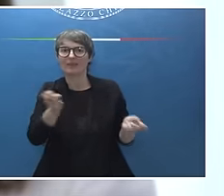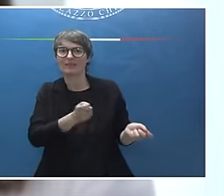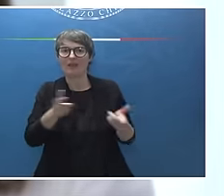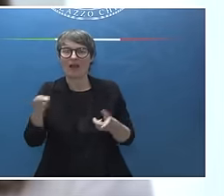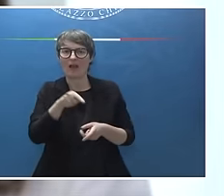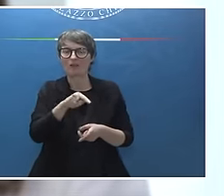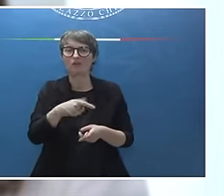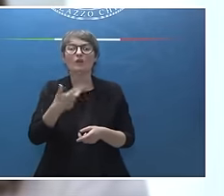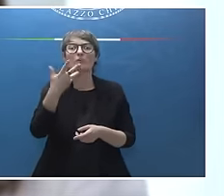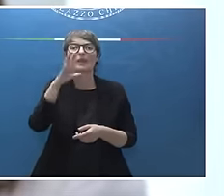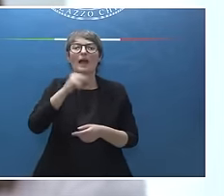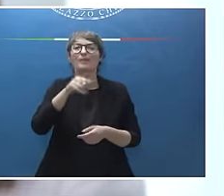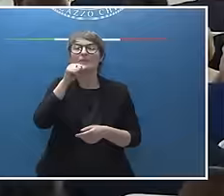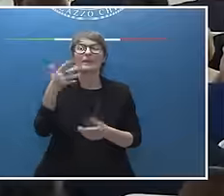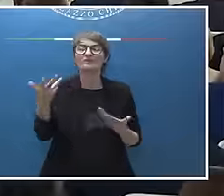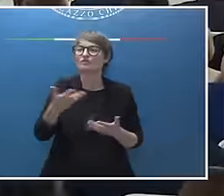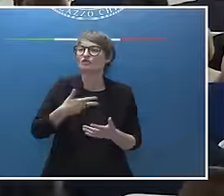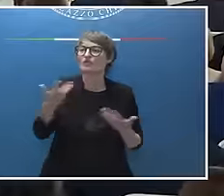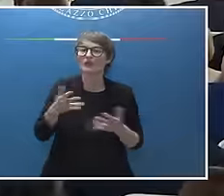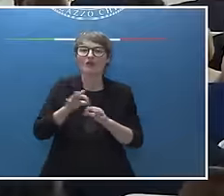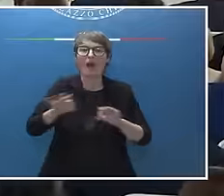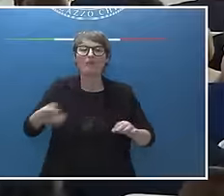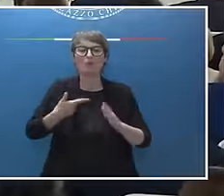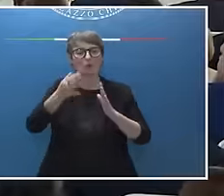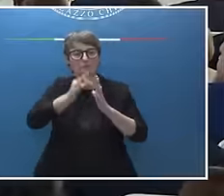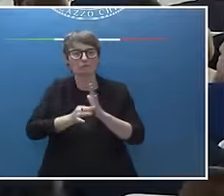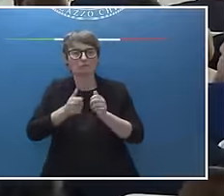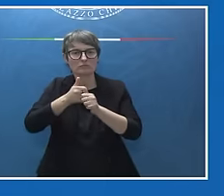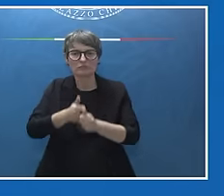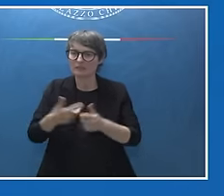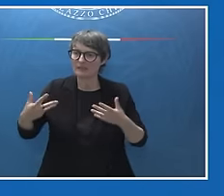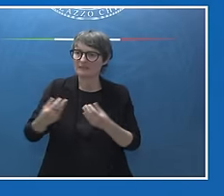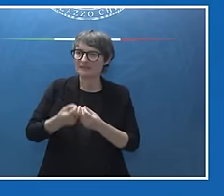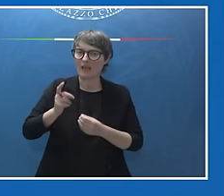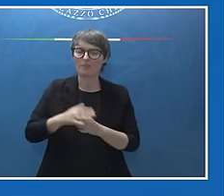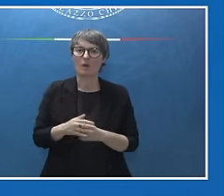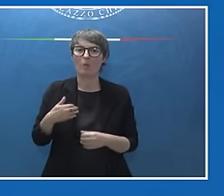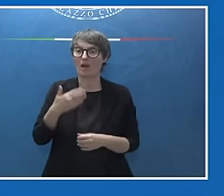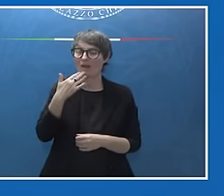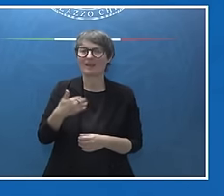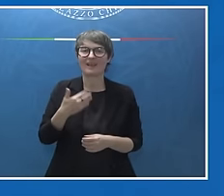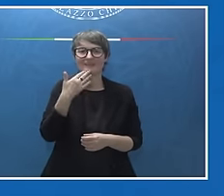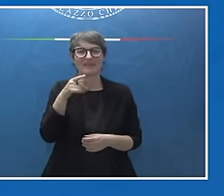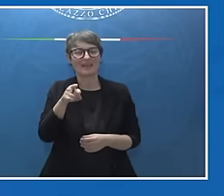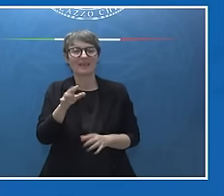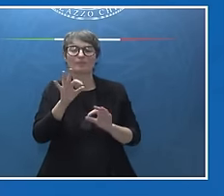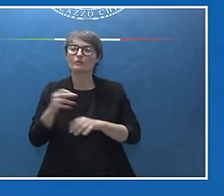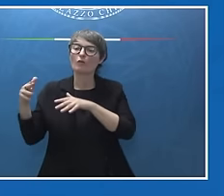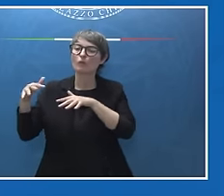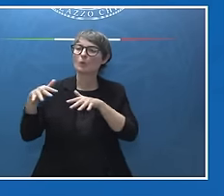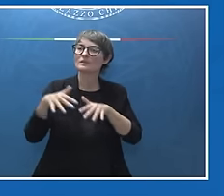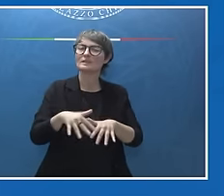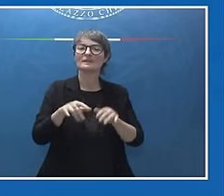esiste una roadmap. Grazie mille. Grazie a lei. Dunque, per quello che riguarda i flussi migrazione legali,